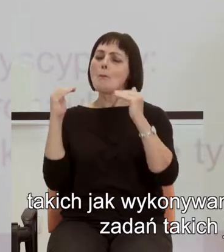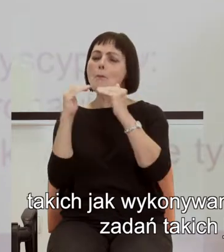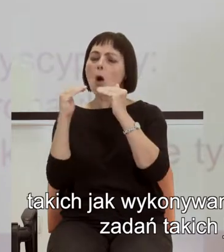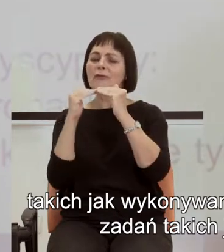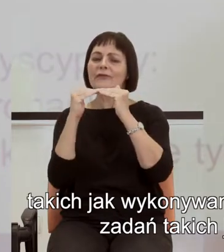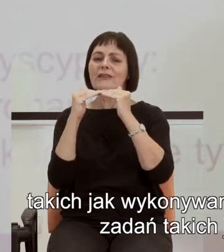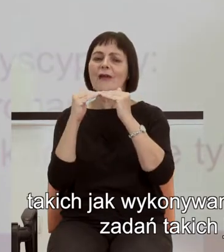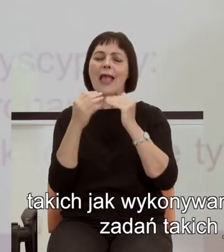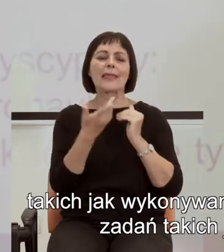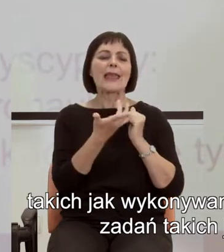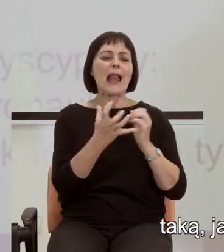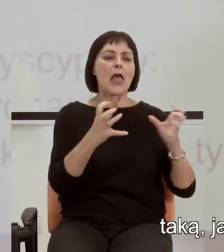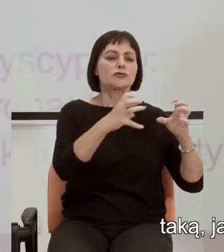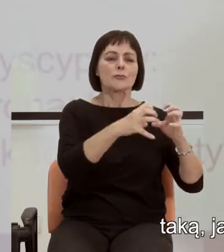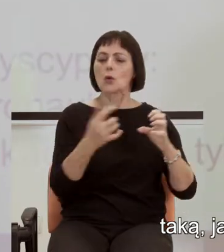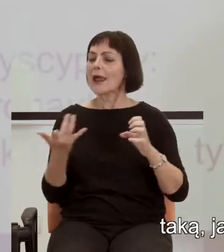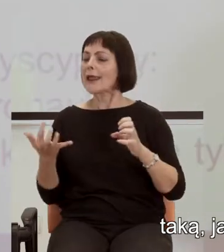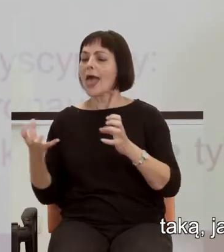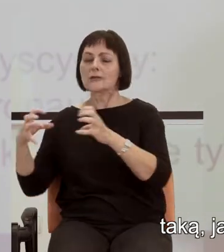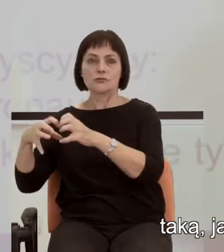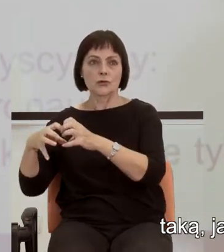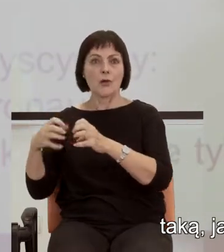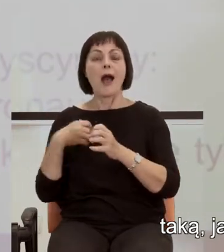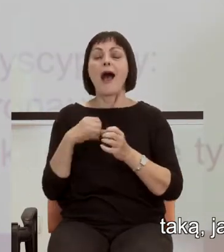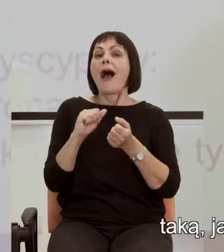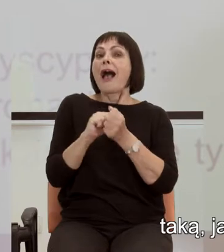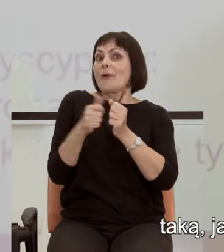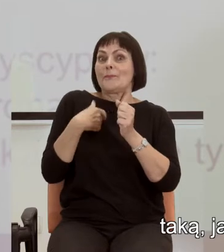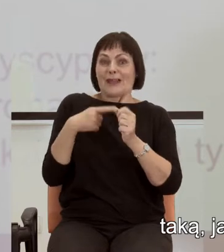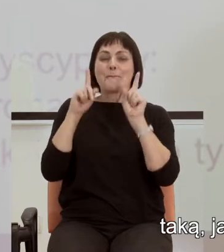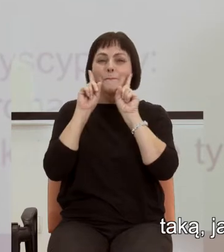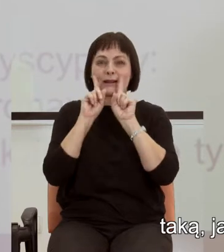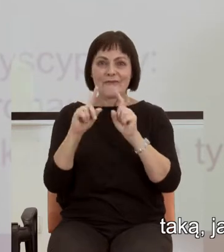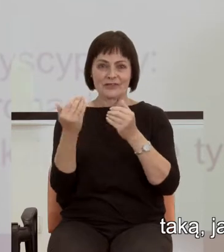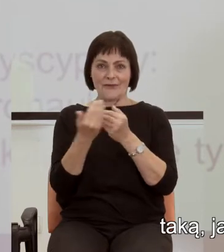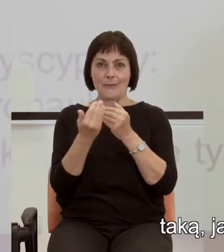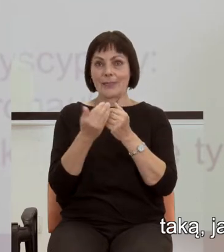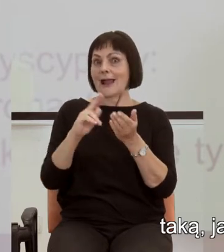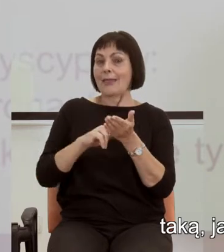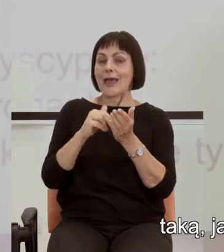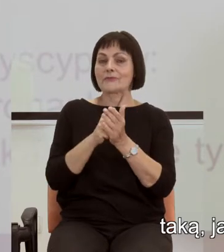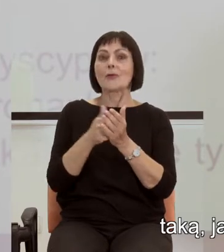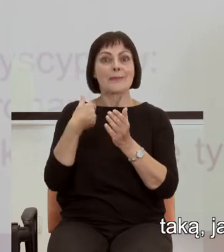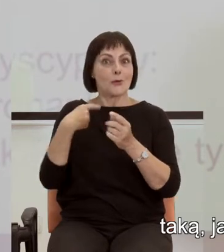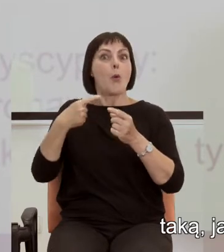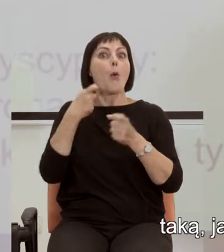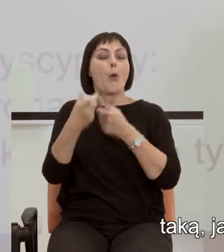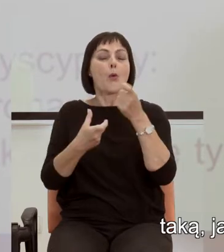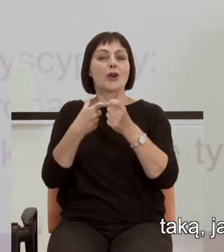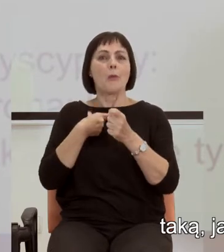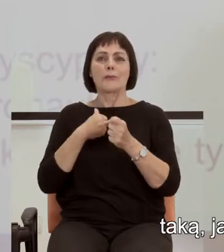liczebności różnych zbiorów, aż po prawdziwą matematykę, taką, jak wykonują ją